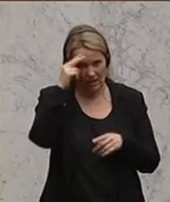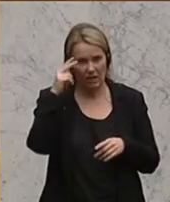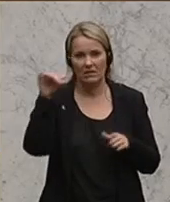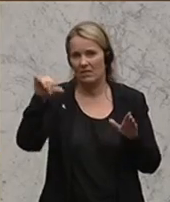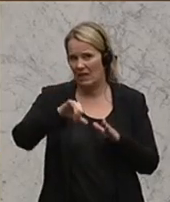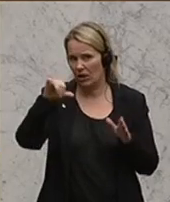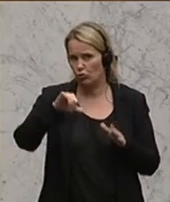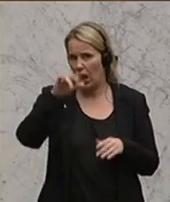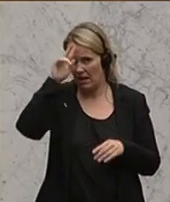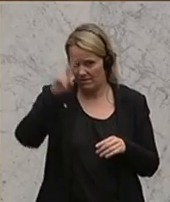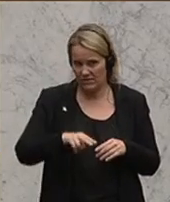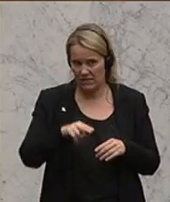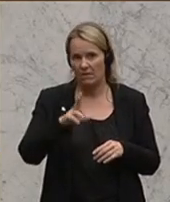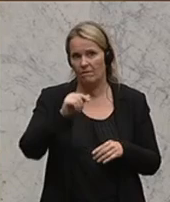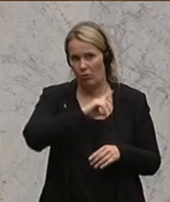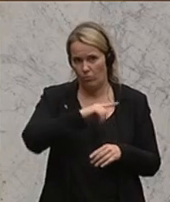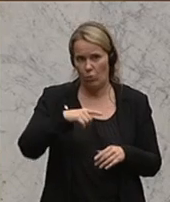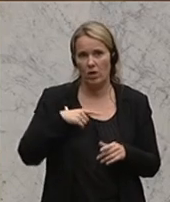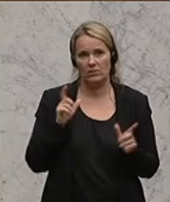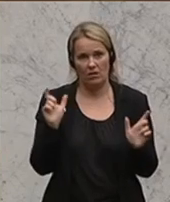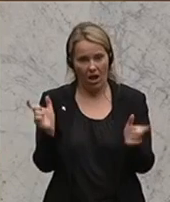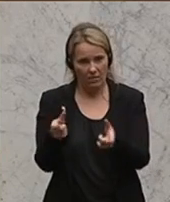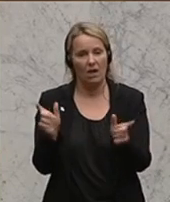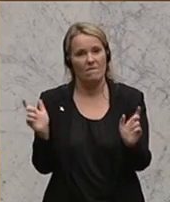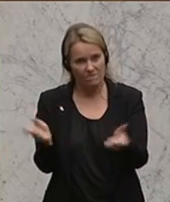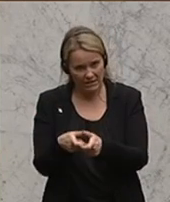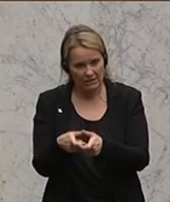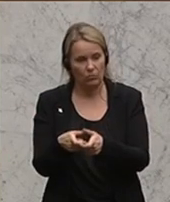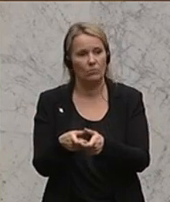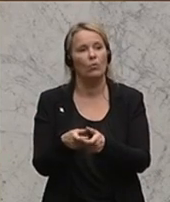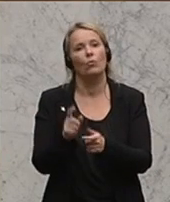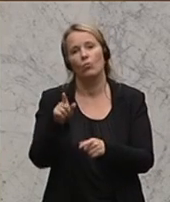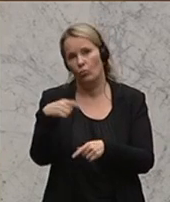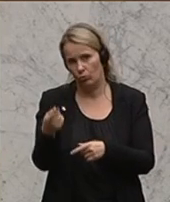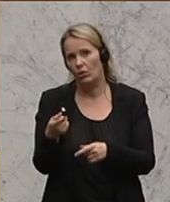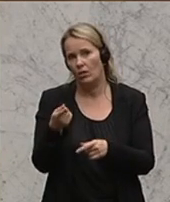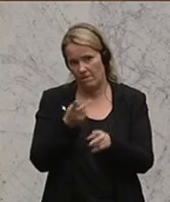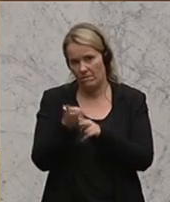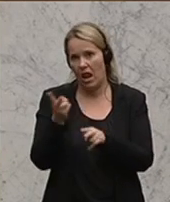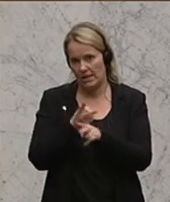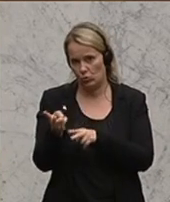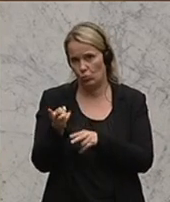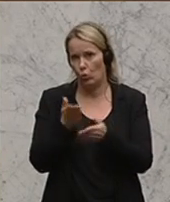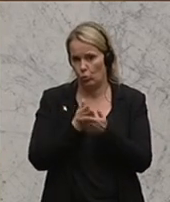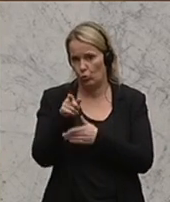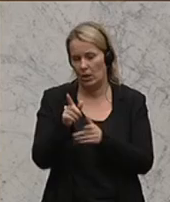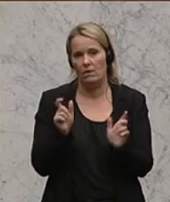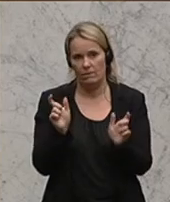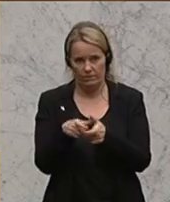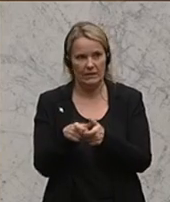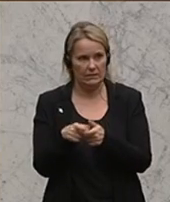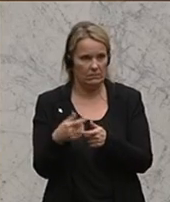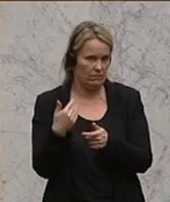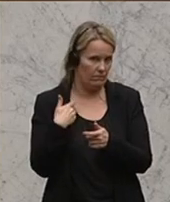Tankstelle in Wien von Polizisten angehalten, verhaftet wurde und offensichtlich auch Verletzungen in diesem Zusammenhang